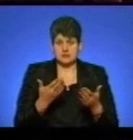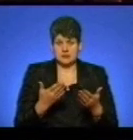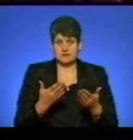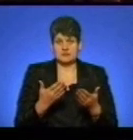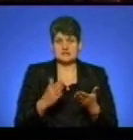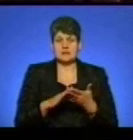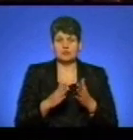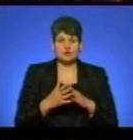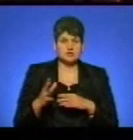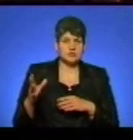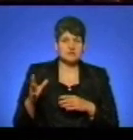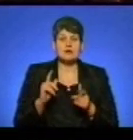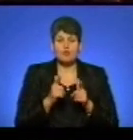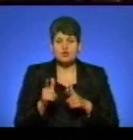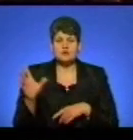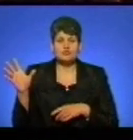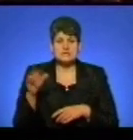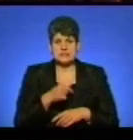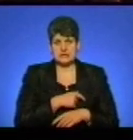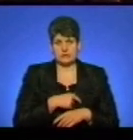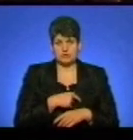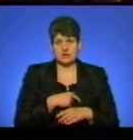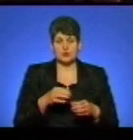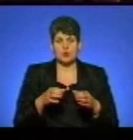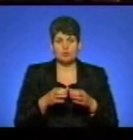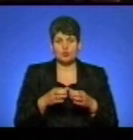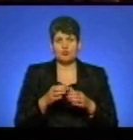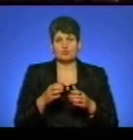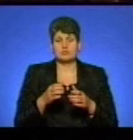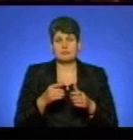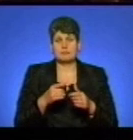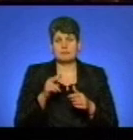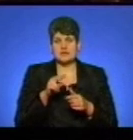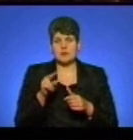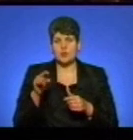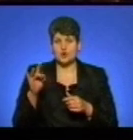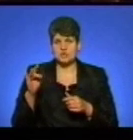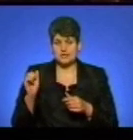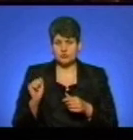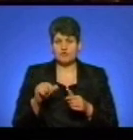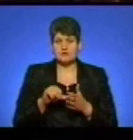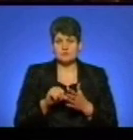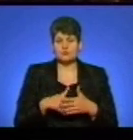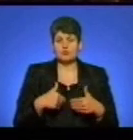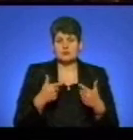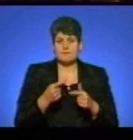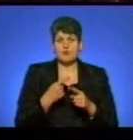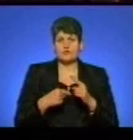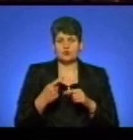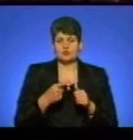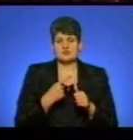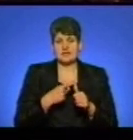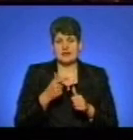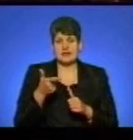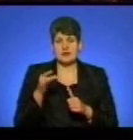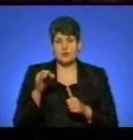погодженням усіх депутатів Блоку Петра Порошенка. Я виступив з пропозиції повернути йому звання Героя,